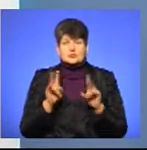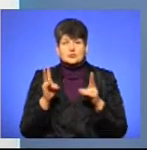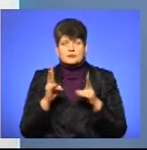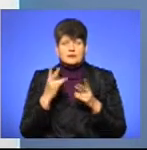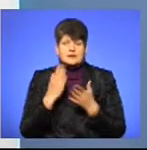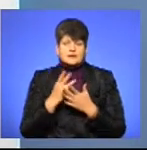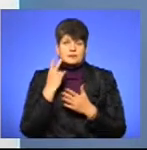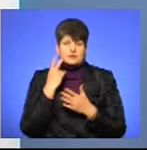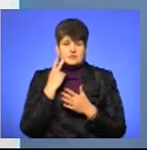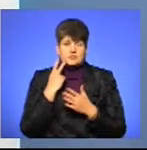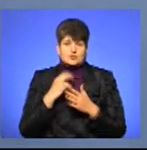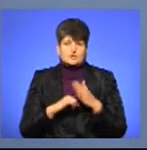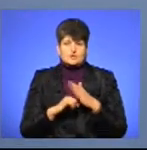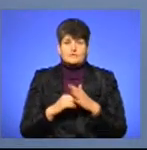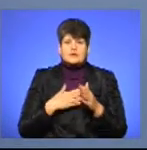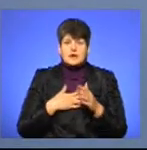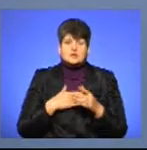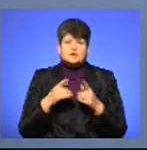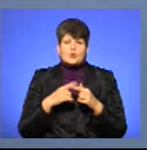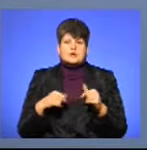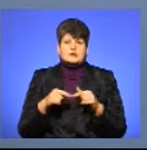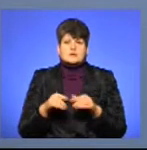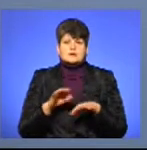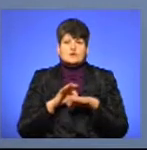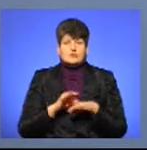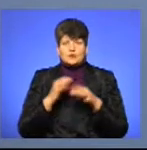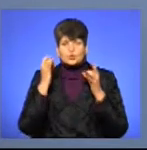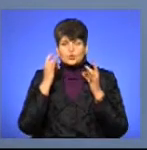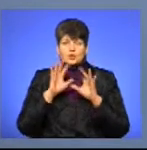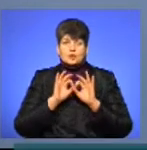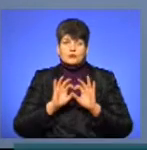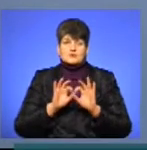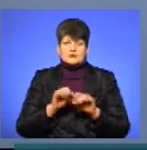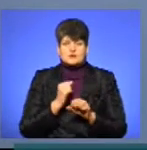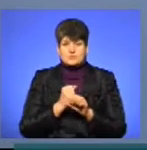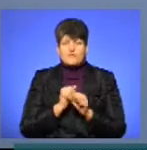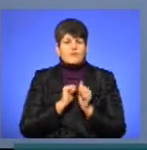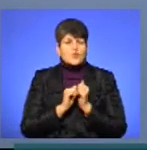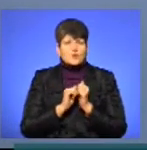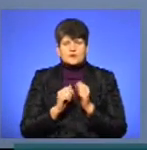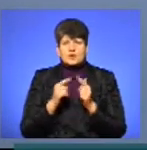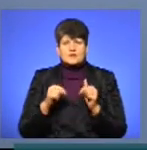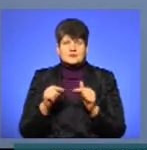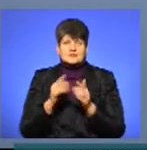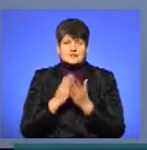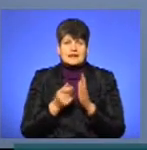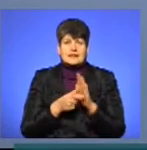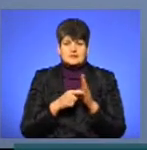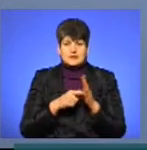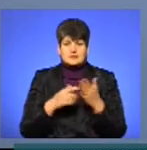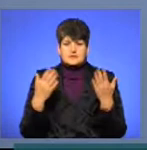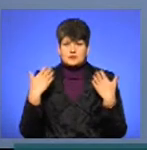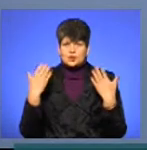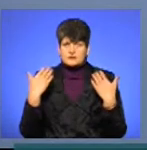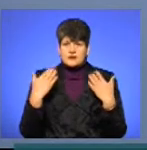діють на постійній основі? Так, в наших організаціях проводиться культурно-просвітницька робота. В кожній організації є кімната дозвілля,